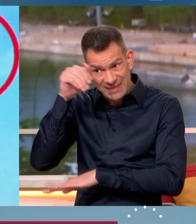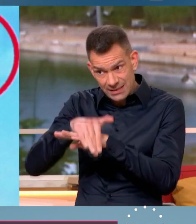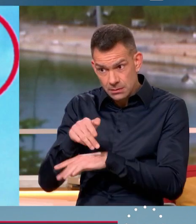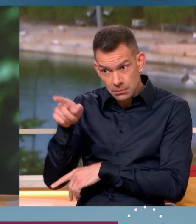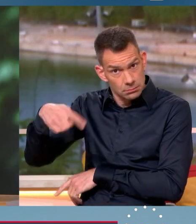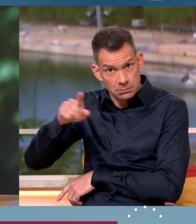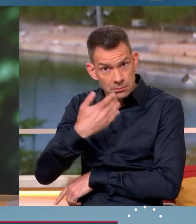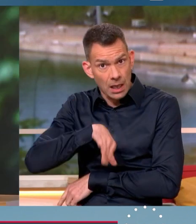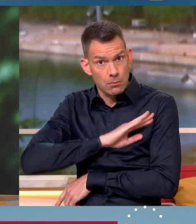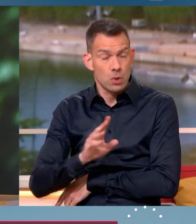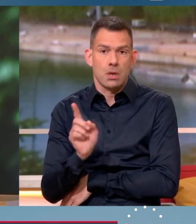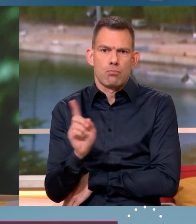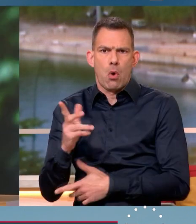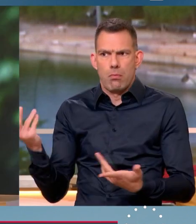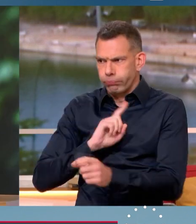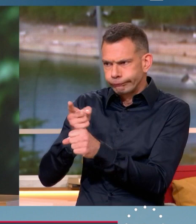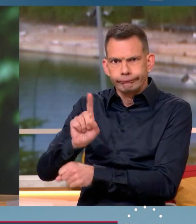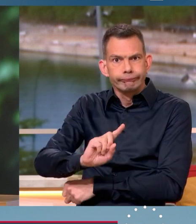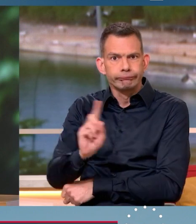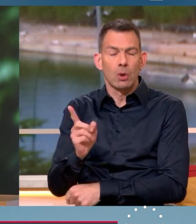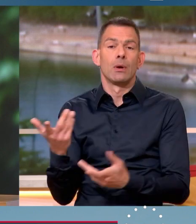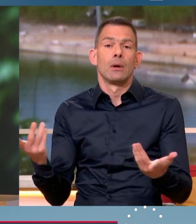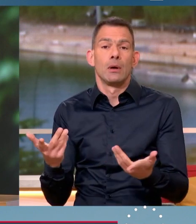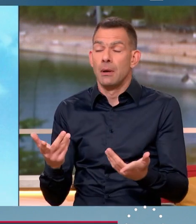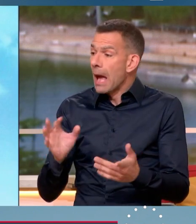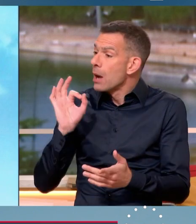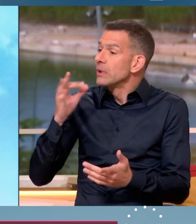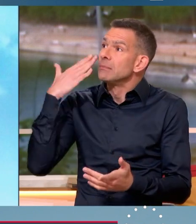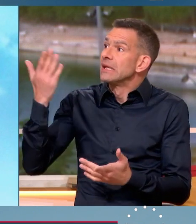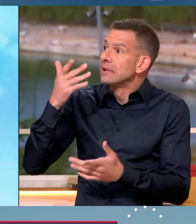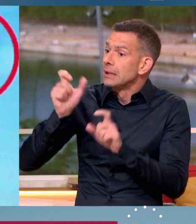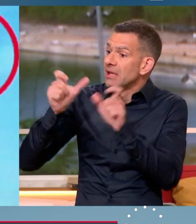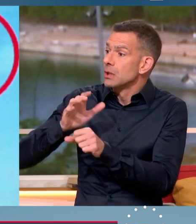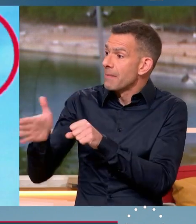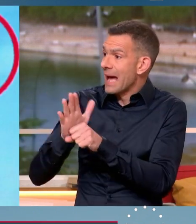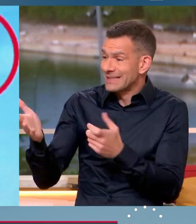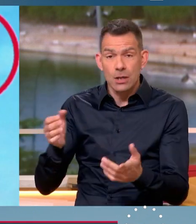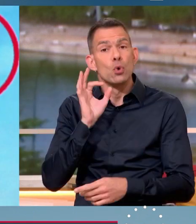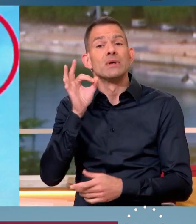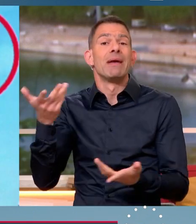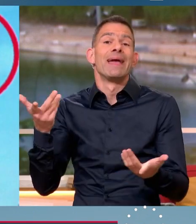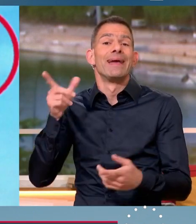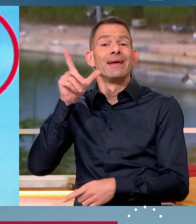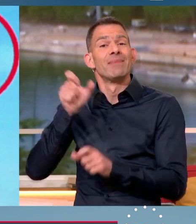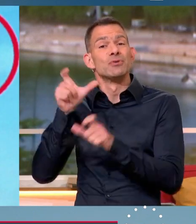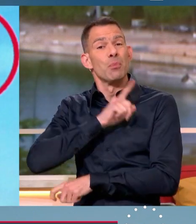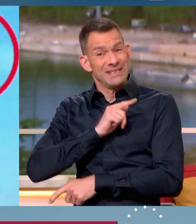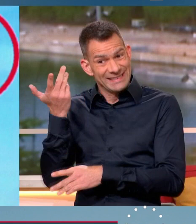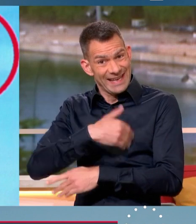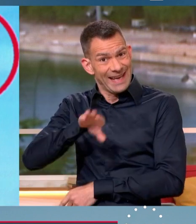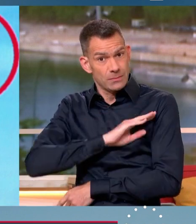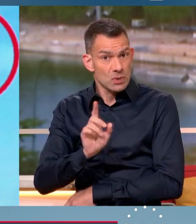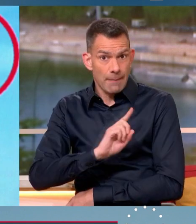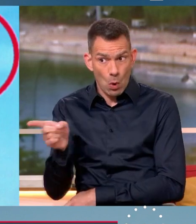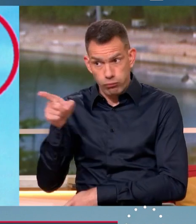que l'on doit mettre en cause. qui doit être Si, il manquait des effectifs. Oui, mais ce n pas la responsabilité des policiers qui ont